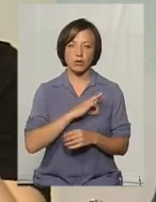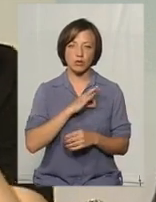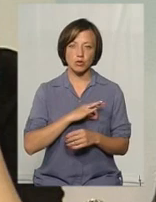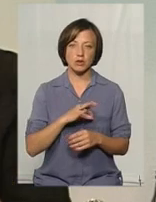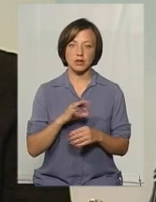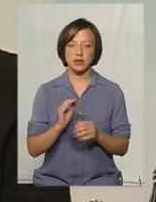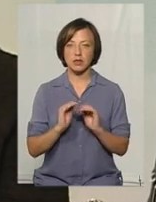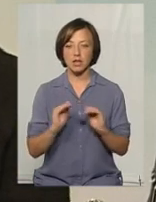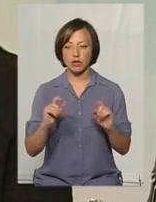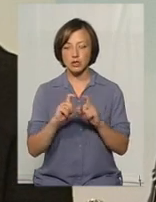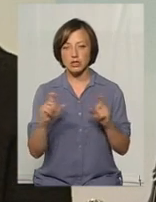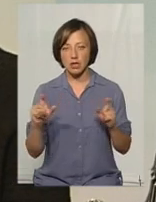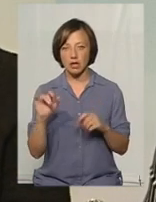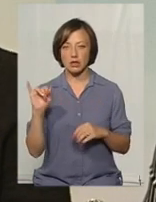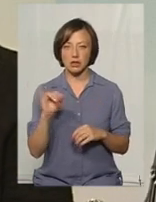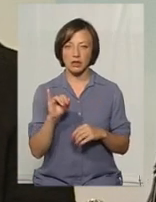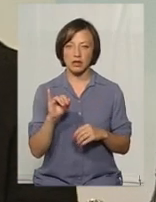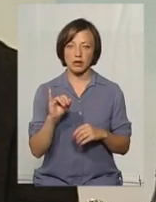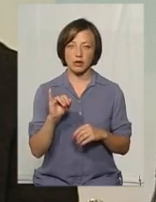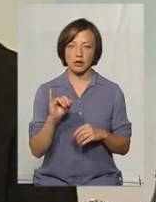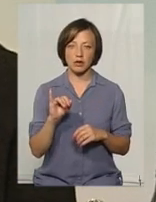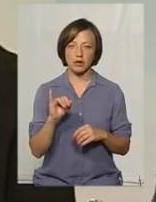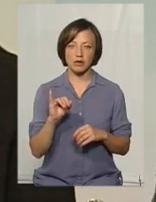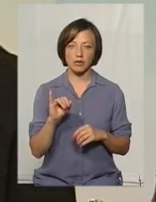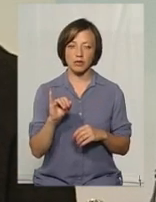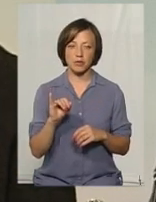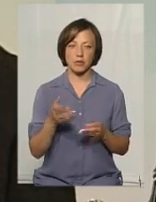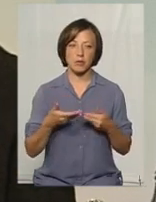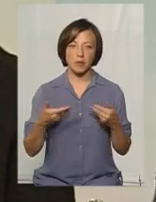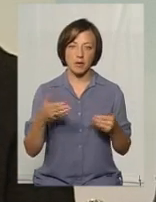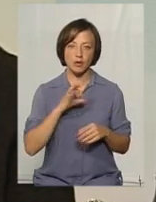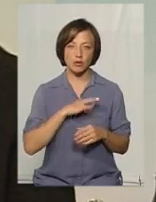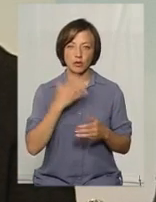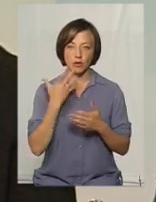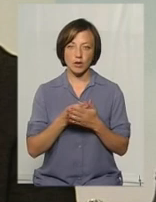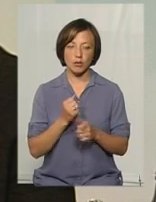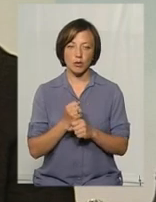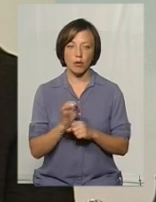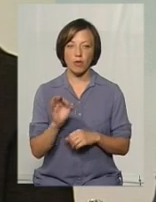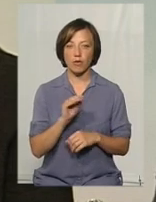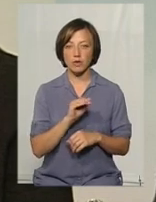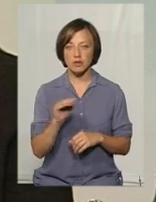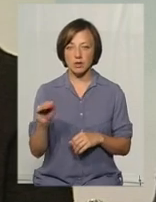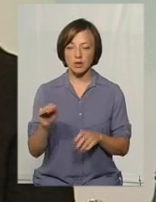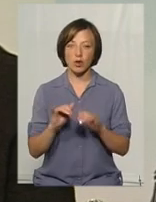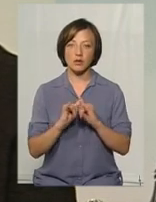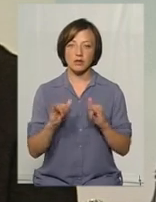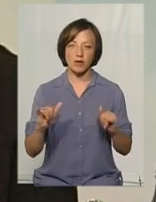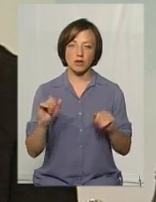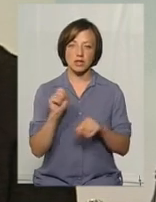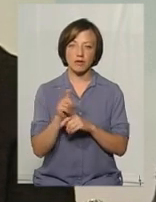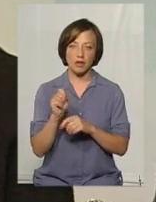в дошкільних закладах також, і інколи використовуємо ми в своїй роботі. Оці розвиваючі завдання